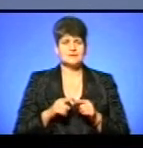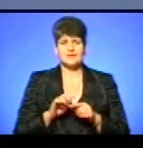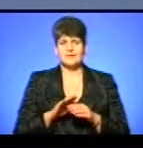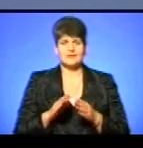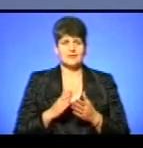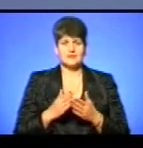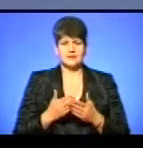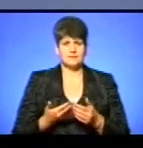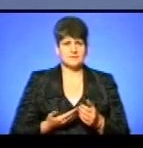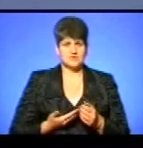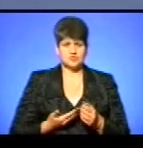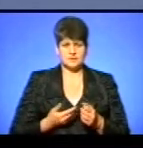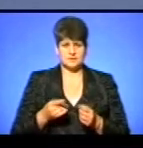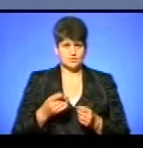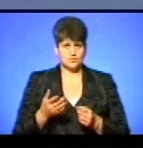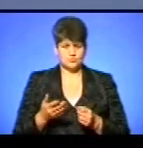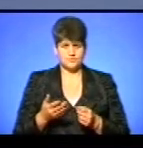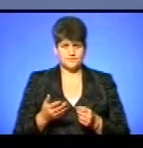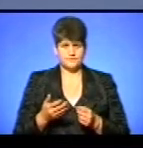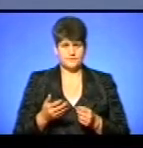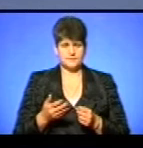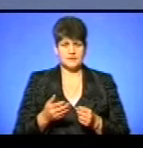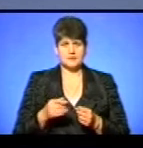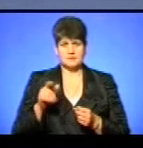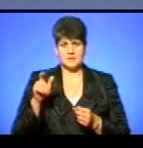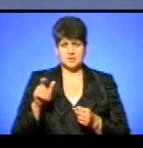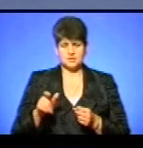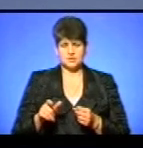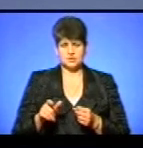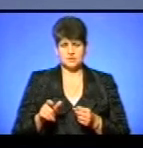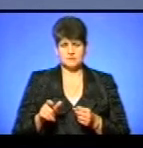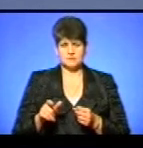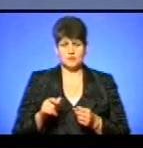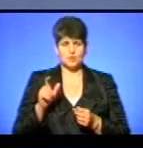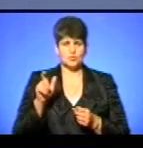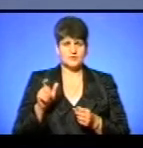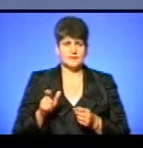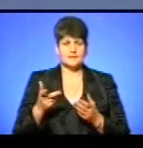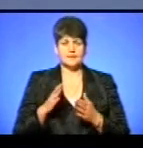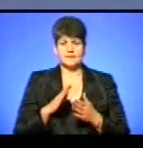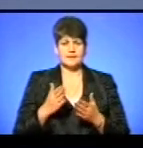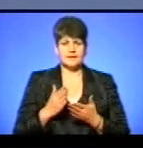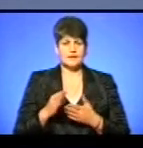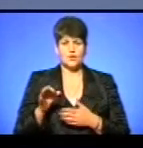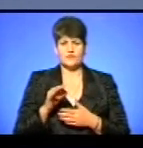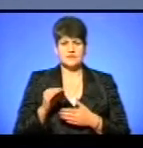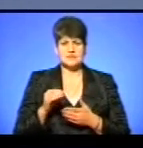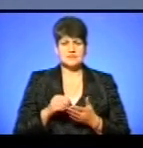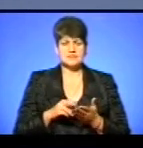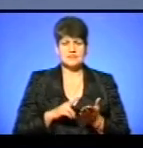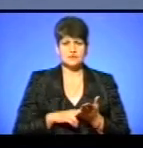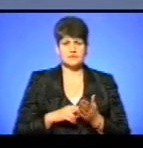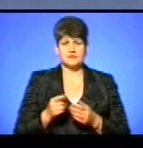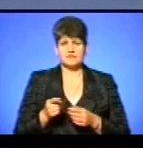мешканка, тобто пасажир чи людина, яка не є офіційно зареєстрована в місті